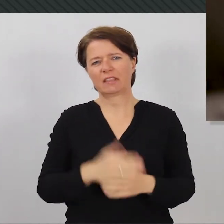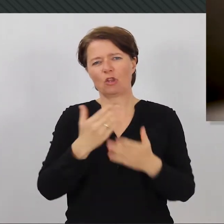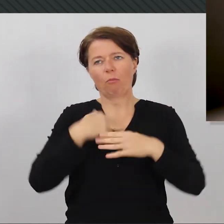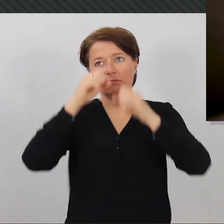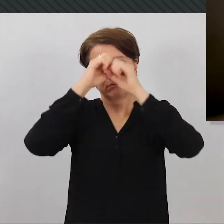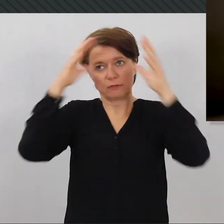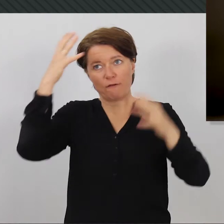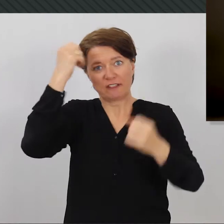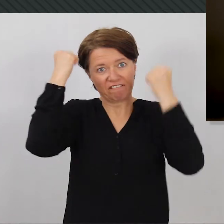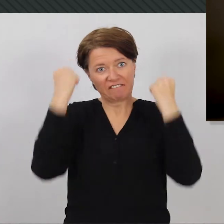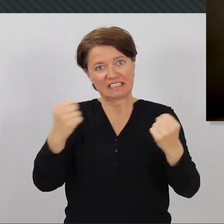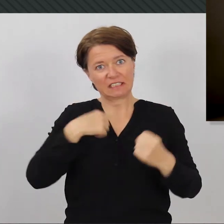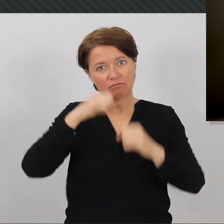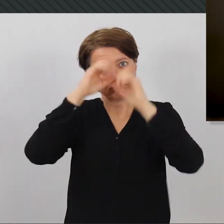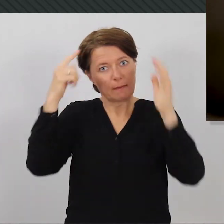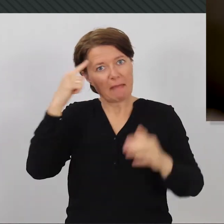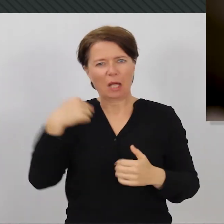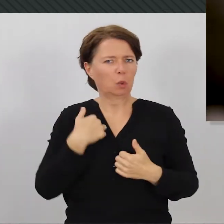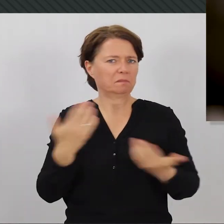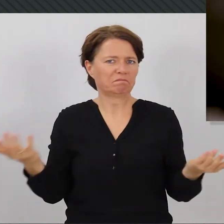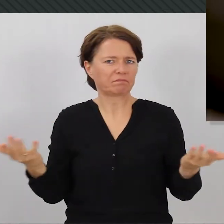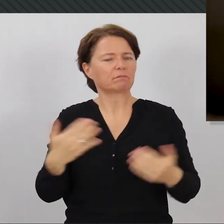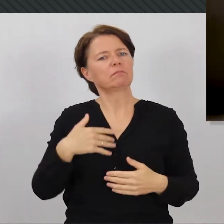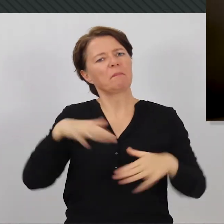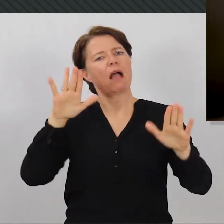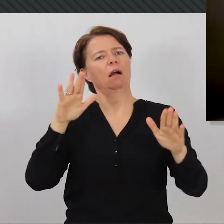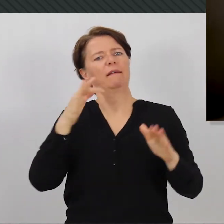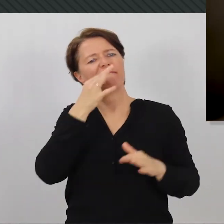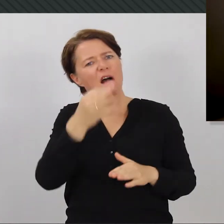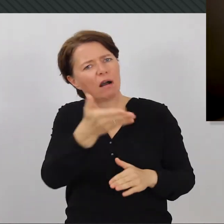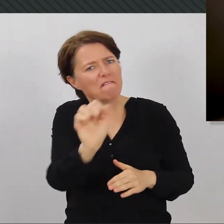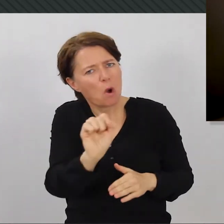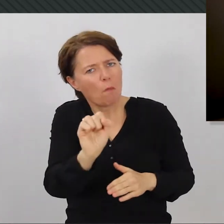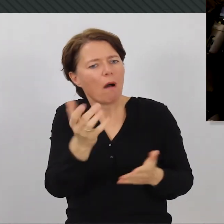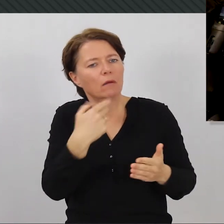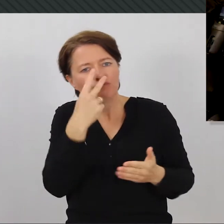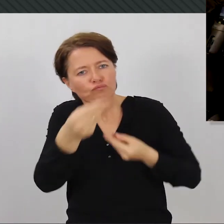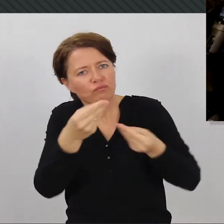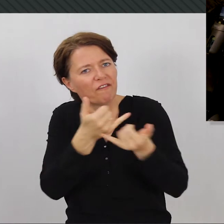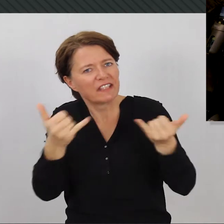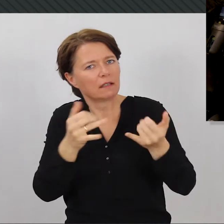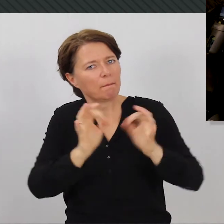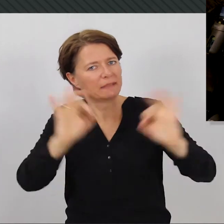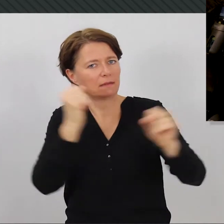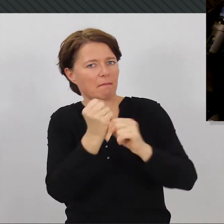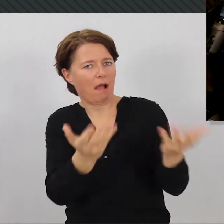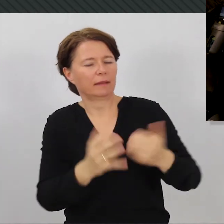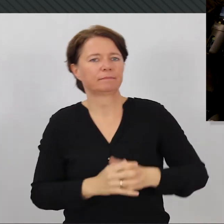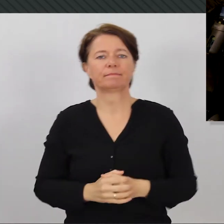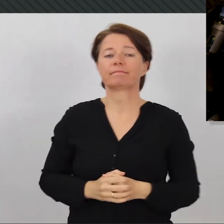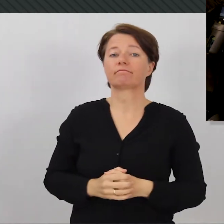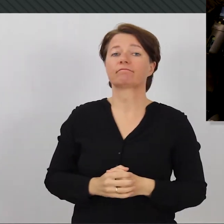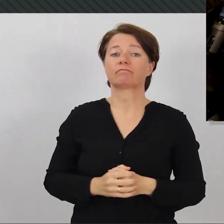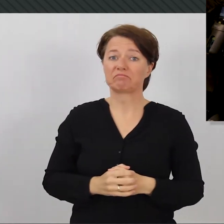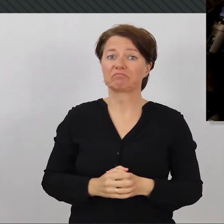feste Meinung. Eher das Bedürfnis zu fragen, wie konnte es dazu kommen und was kann man dagegen machen? Was wünsche dir denn,